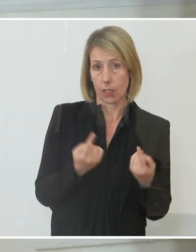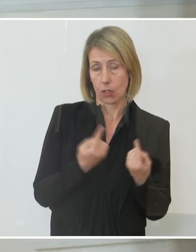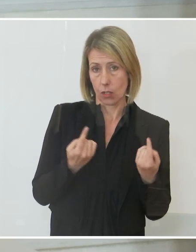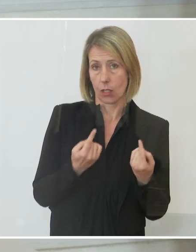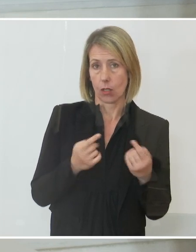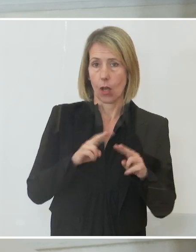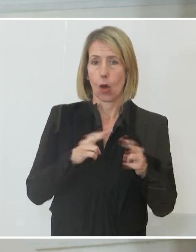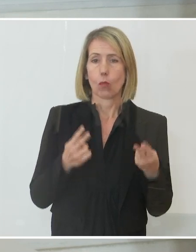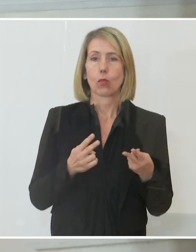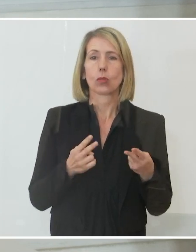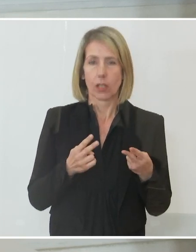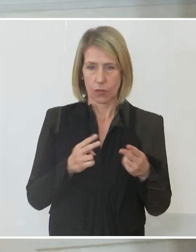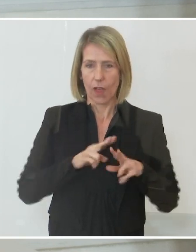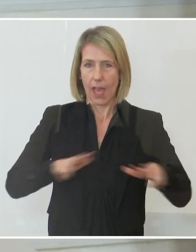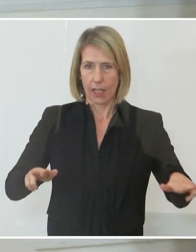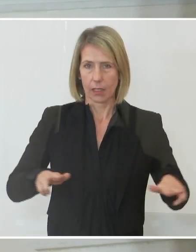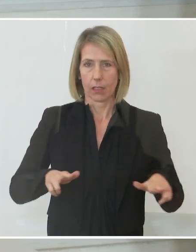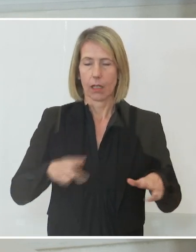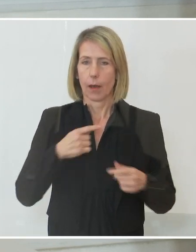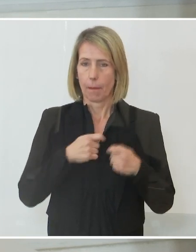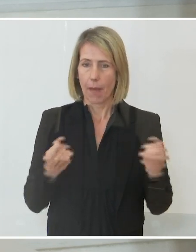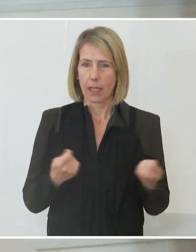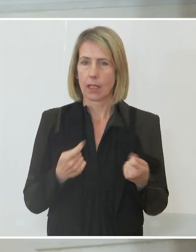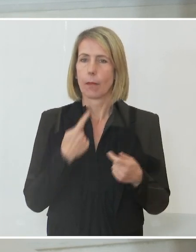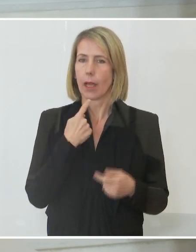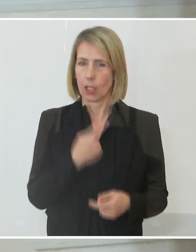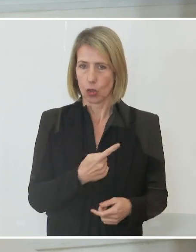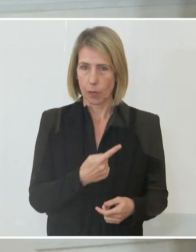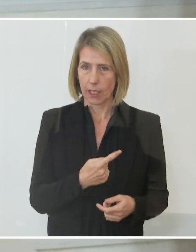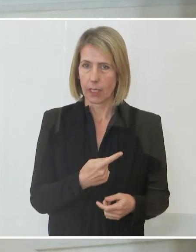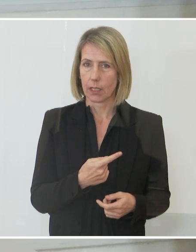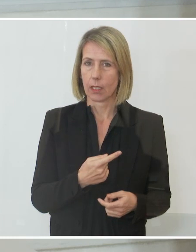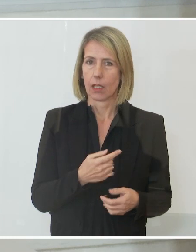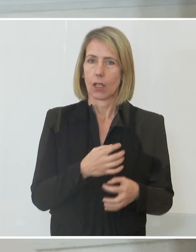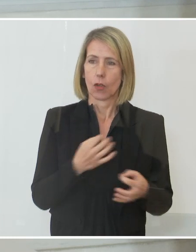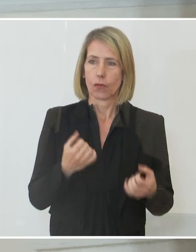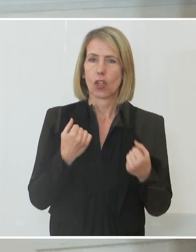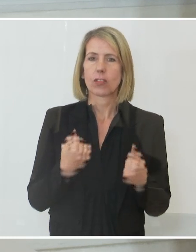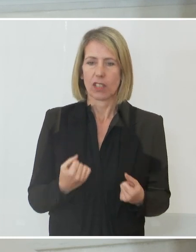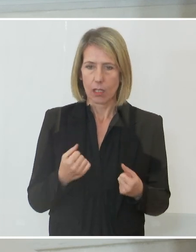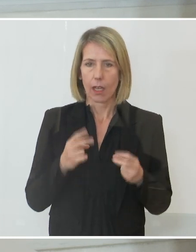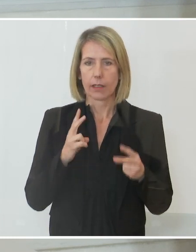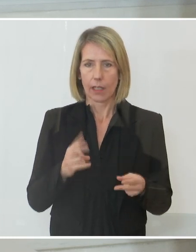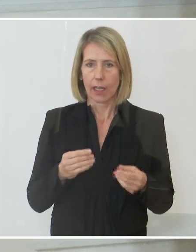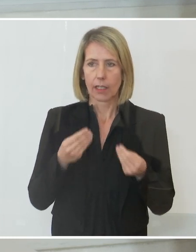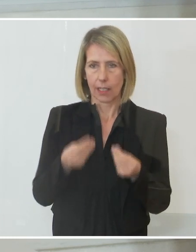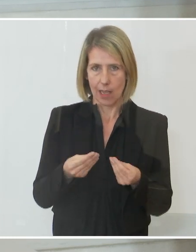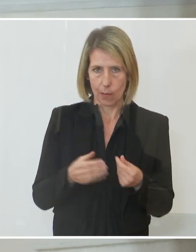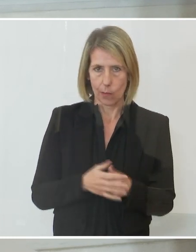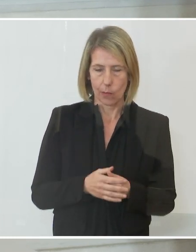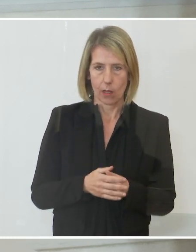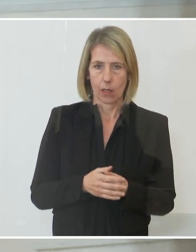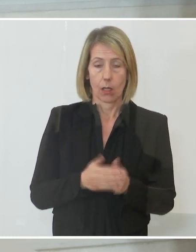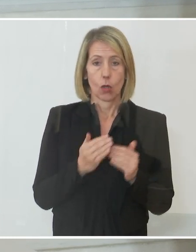Maßnahmen dem entsprechen, was eine gewisse Sicherheit in der derzeitigen Situation gewährleistet. Alles darüber